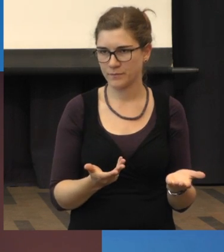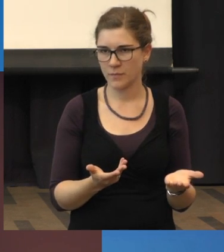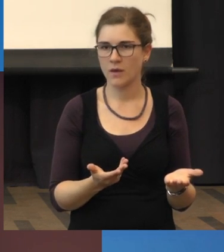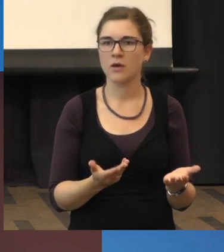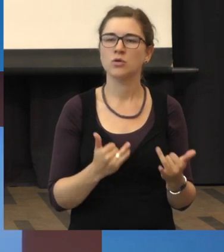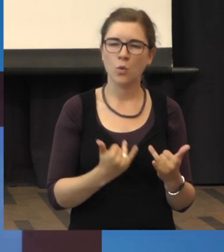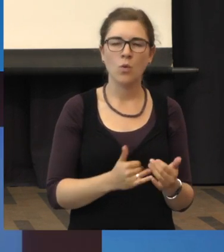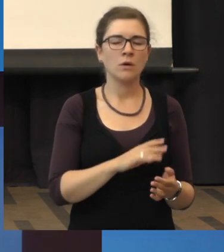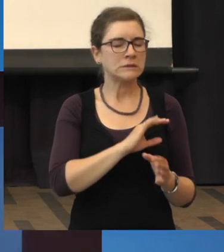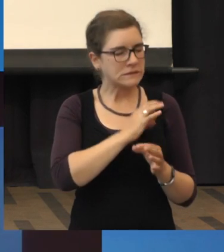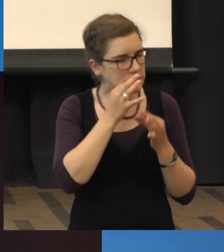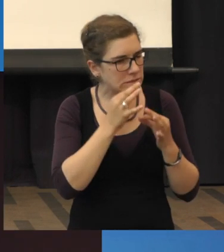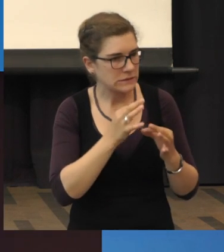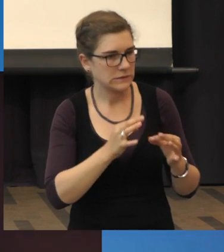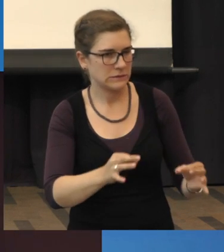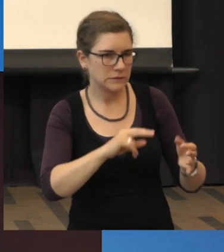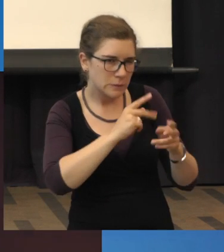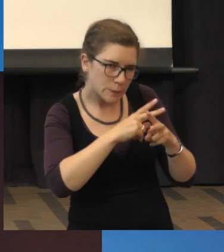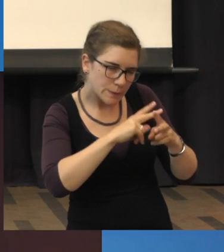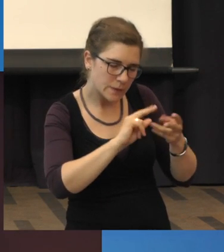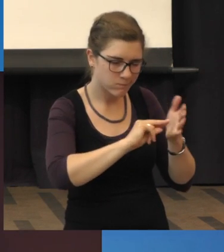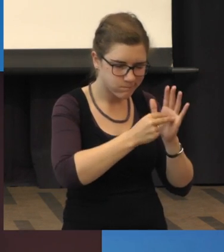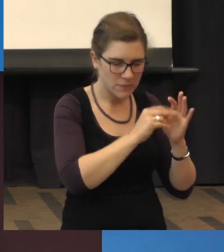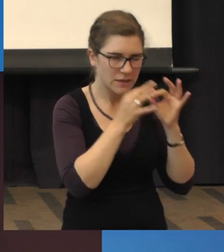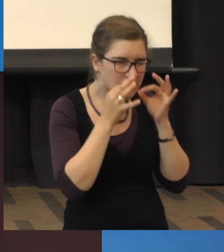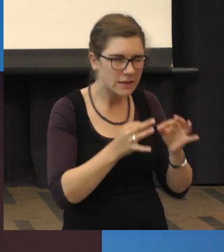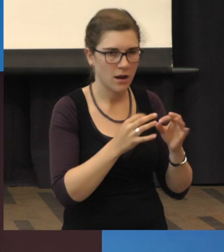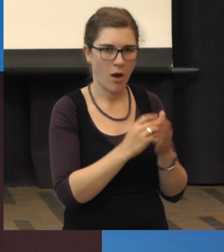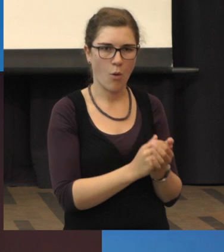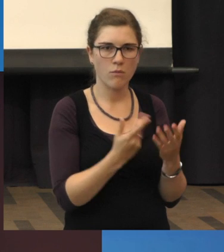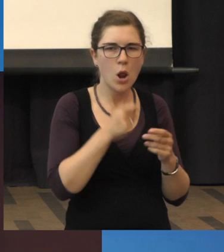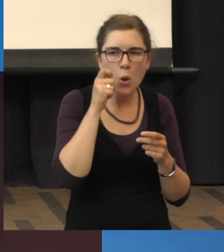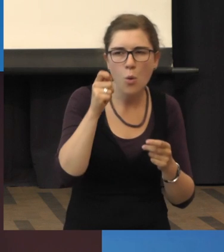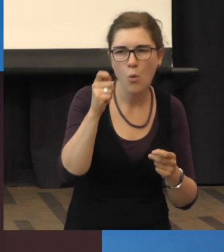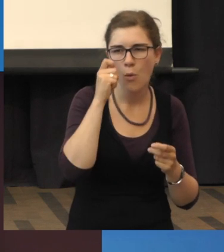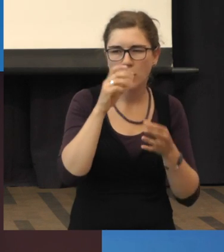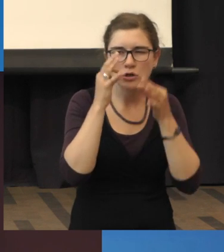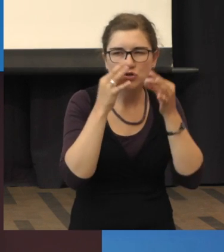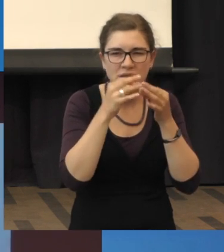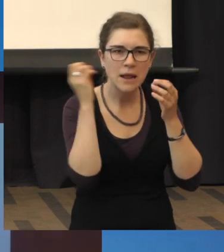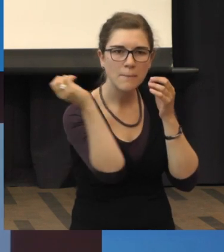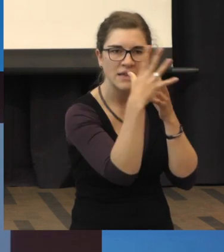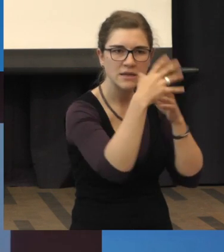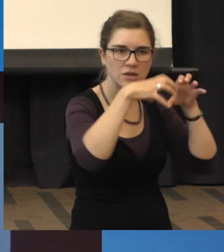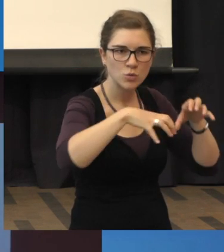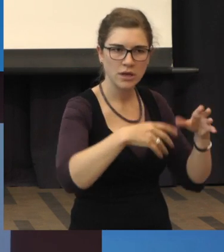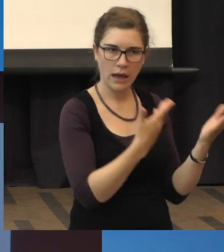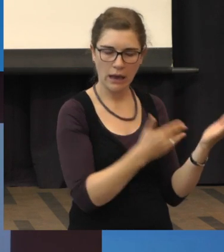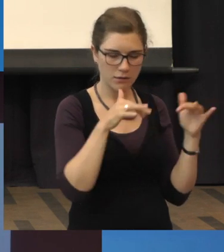ausgereift sind und mit Lupen oder entsprechende Präsentationsgeräte, das sind Präsentationsgeräte,